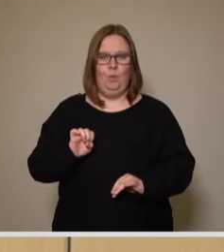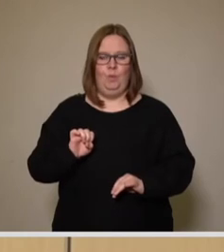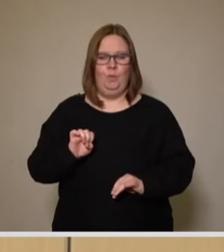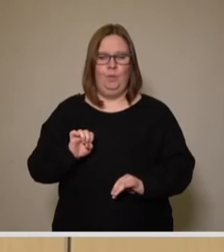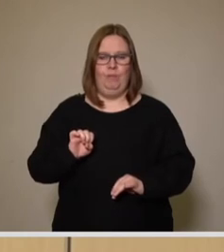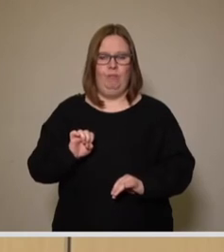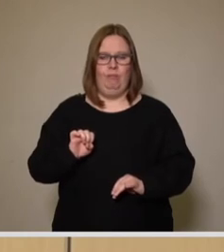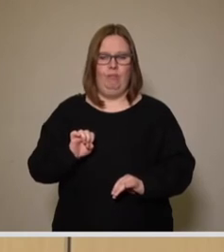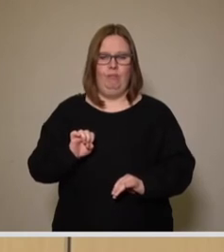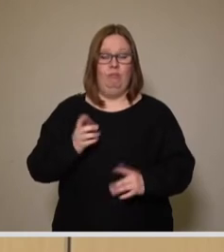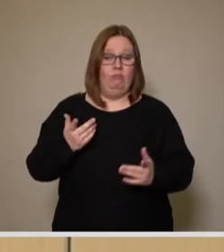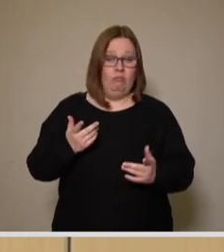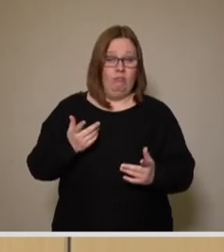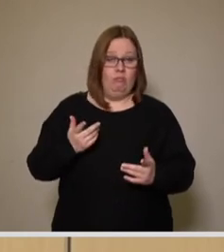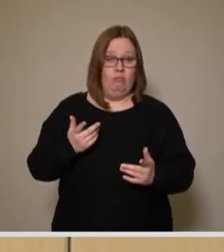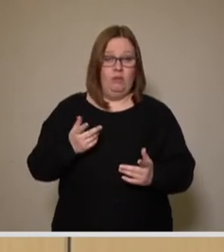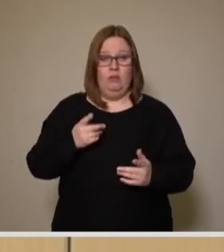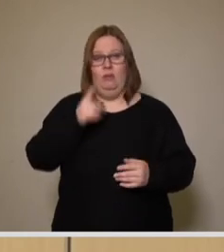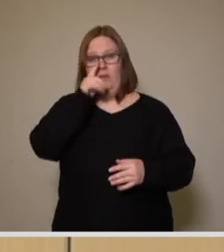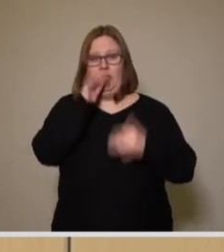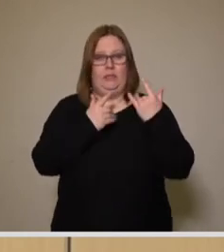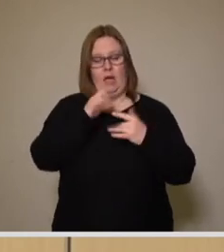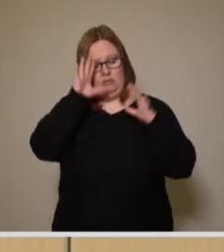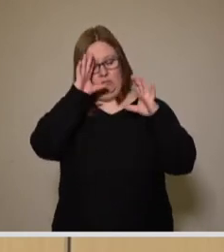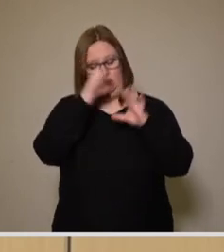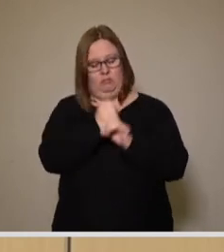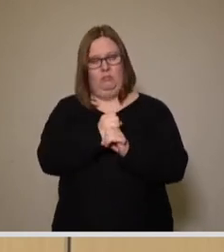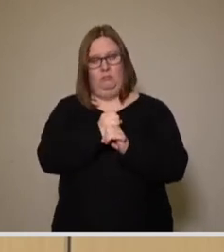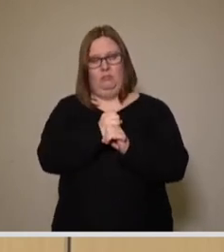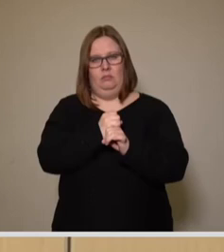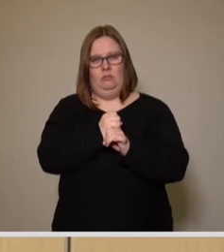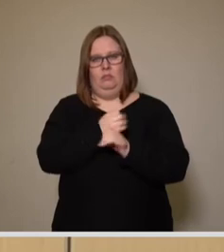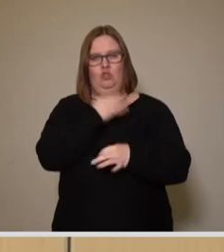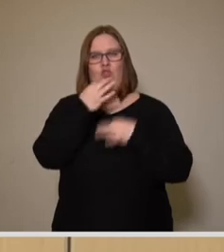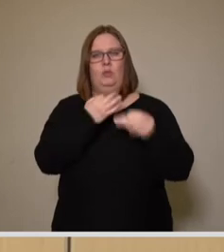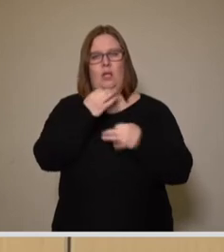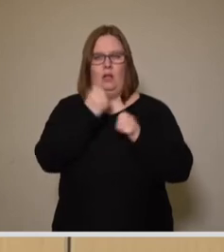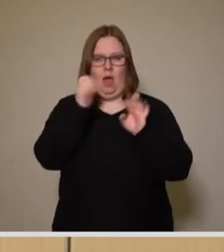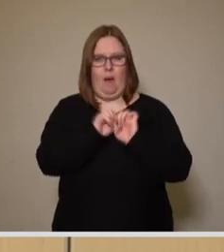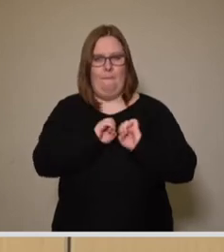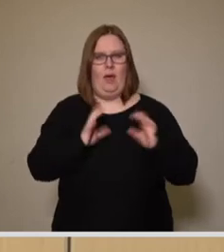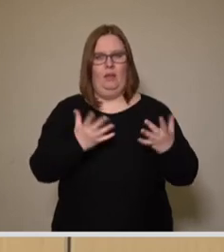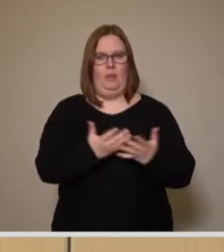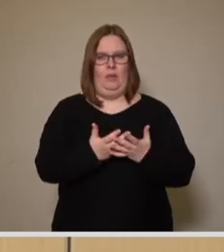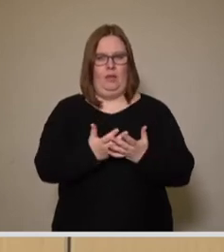Betrachtung der Zahlen die genannten, besonders von der Pandemie betroffenen,